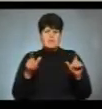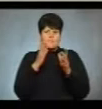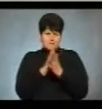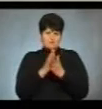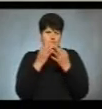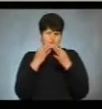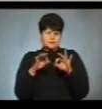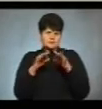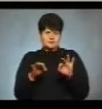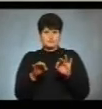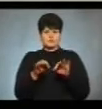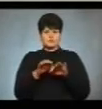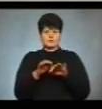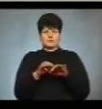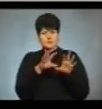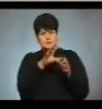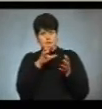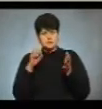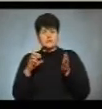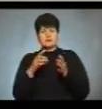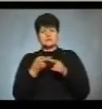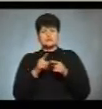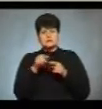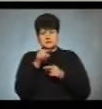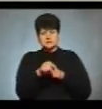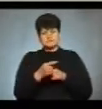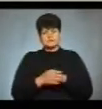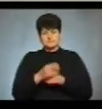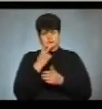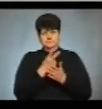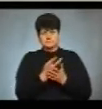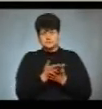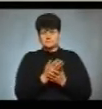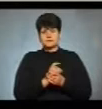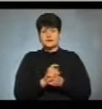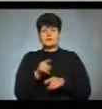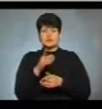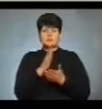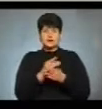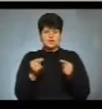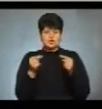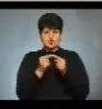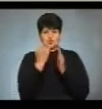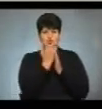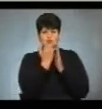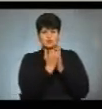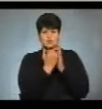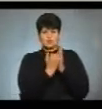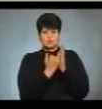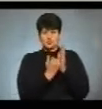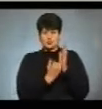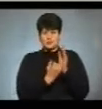сигналу, за яким проводяться ці теледебати в студії. Далі. Вони мають мати чітку структуру. Це